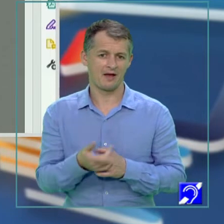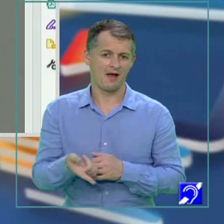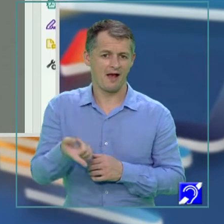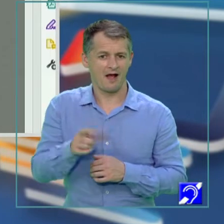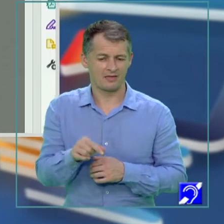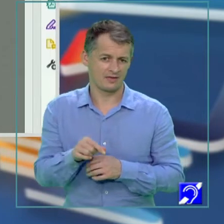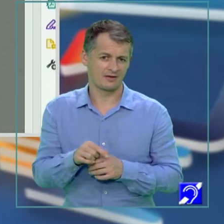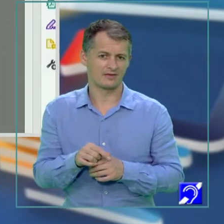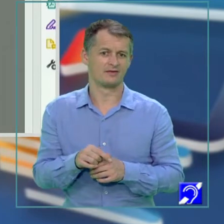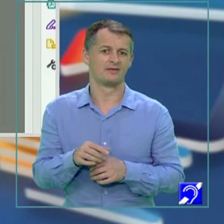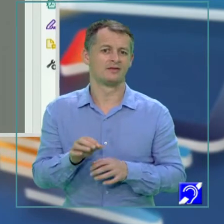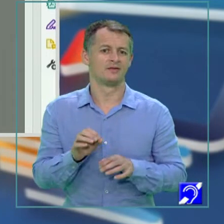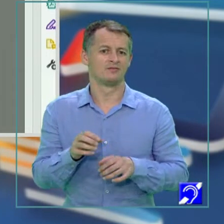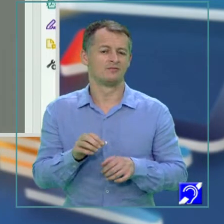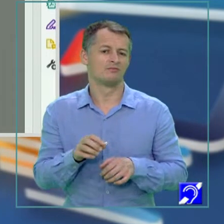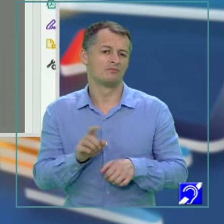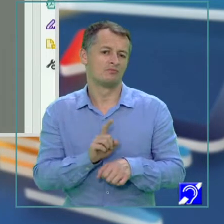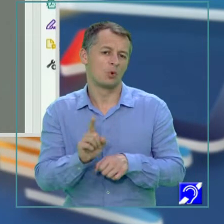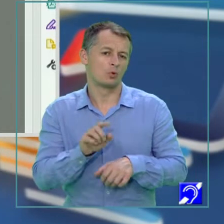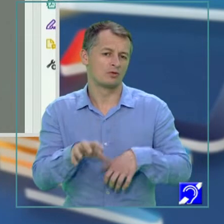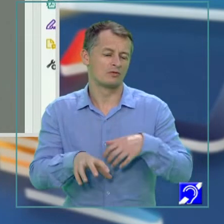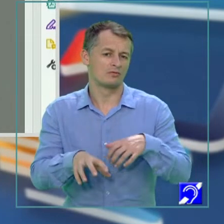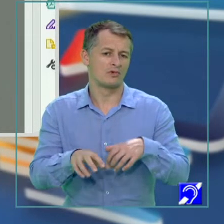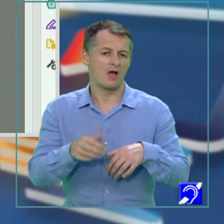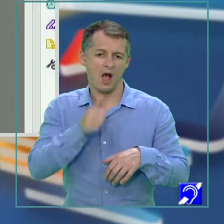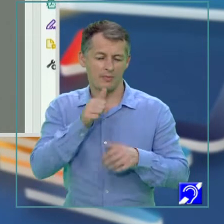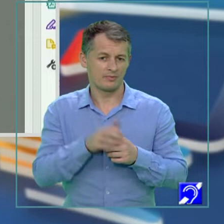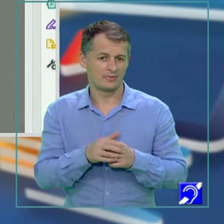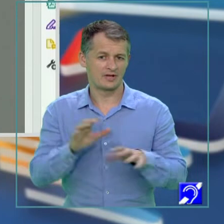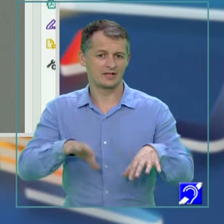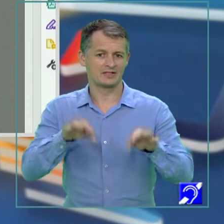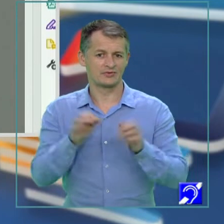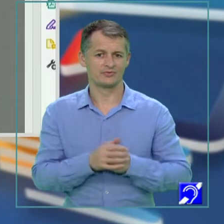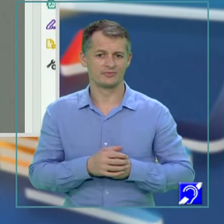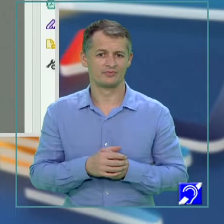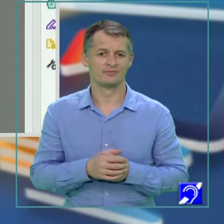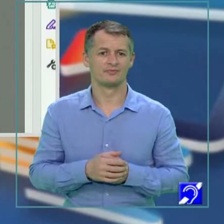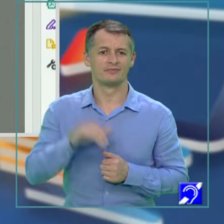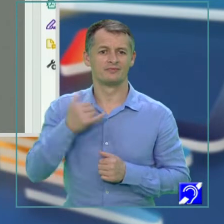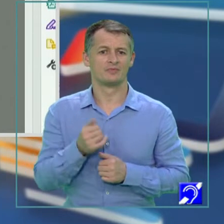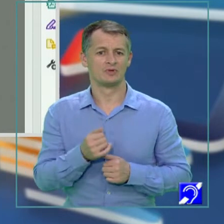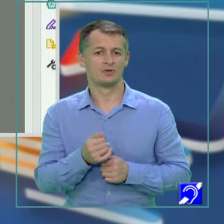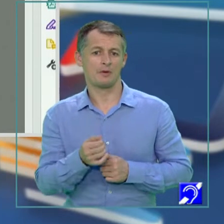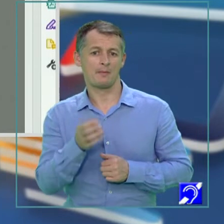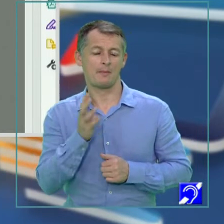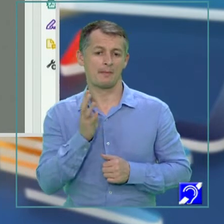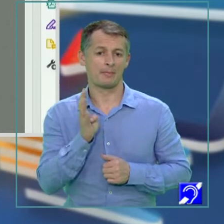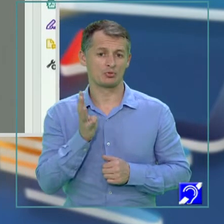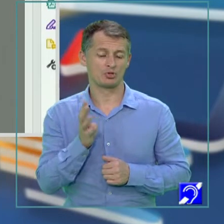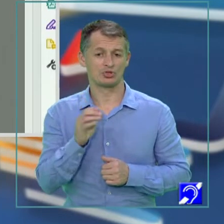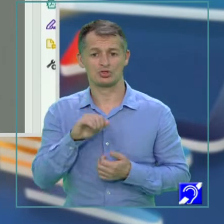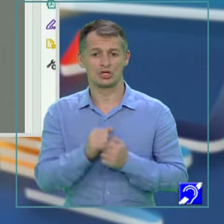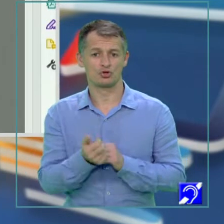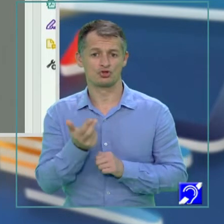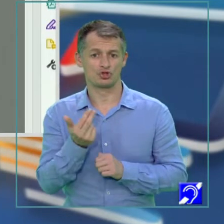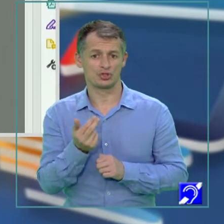foarte numeroși și reprezentați prin două specii, mai ales megaptere de 14 ori 15 metri lungime